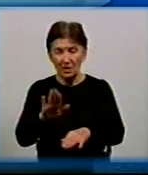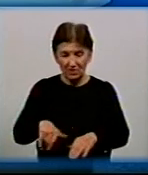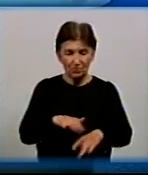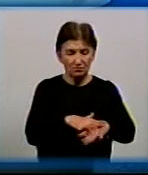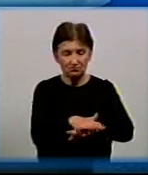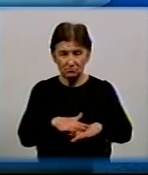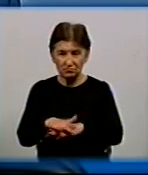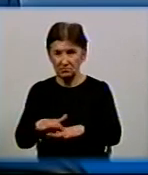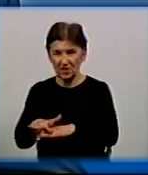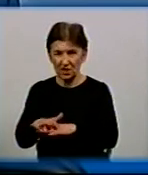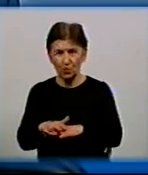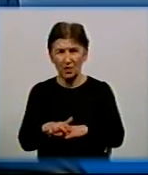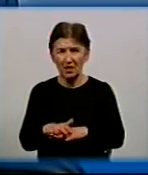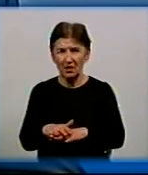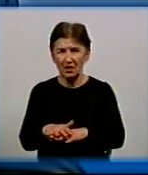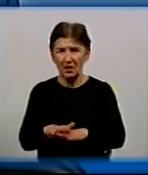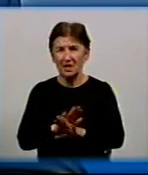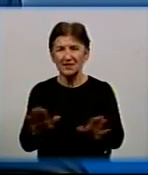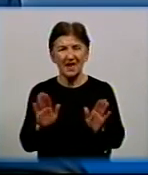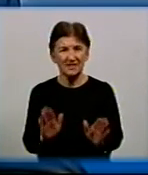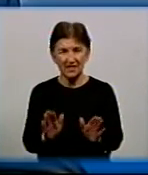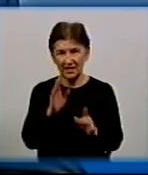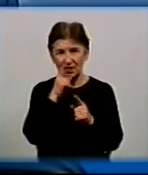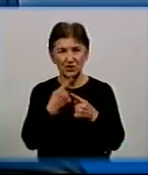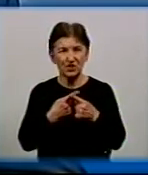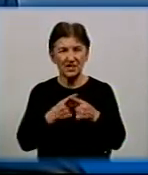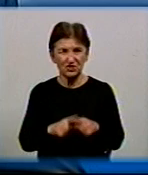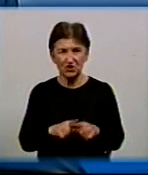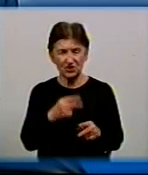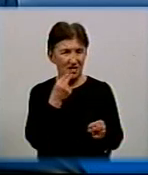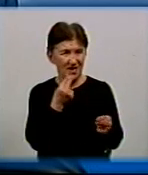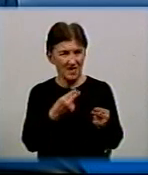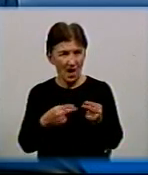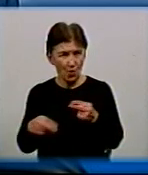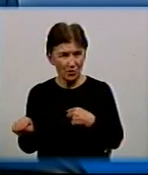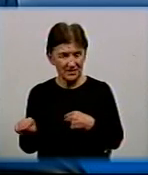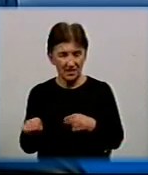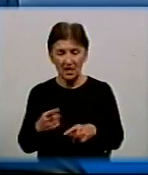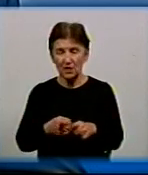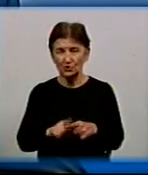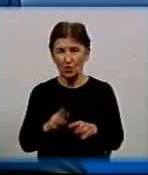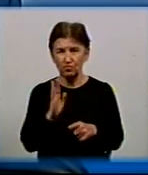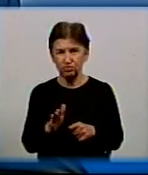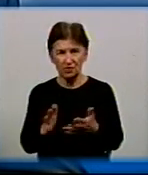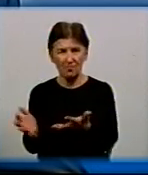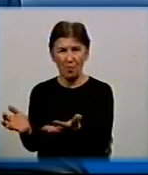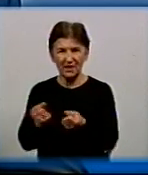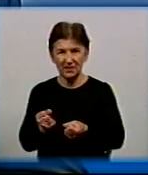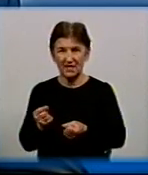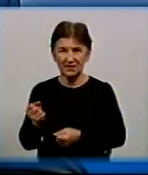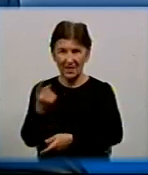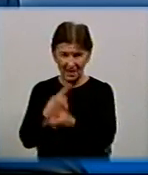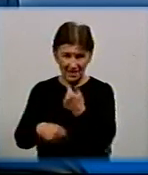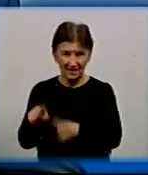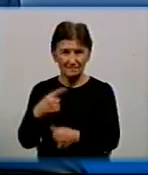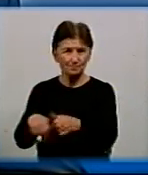як я і сказав, не тільки технічні якості і обладнання, яке ми будемо приймати назад. Ну,